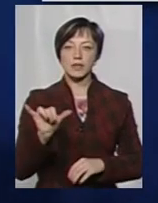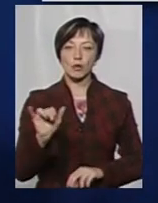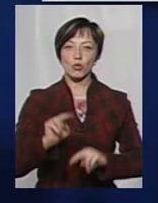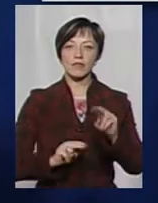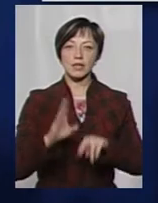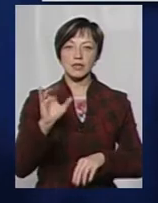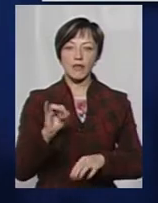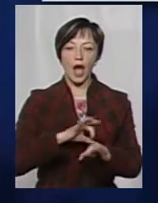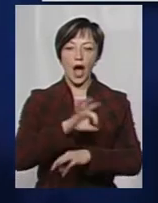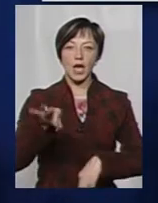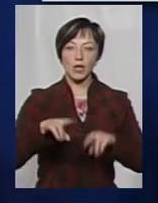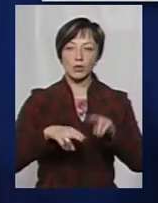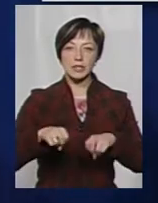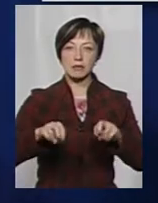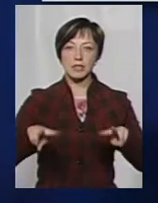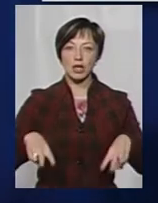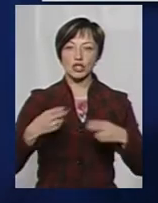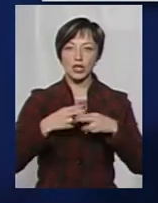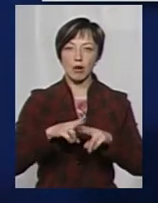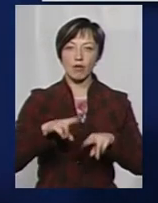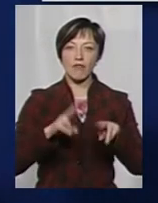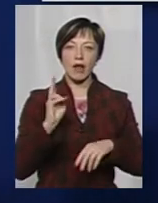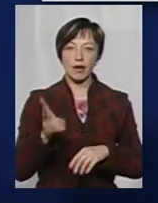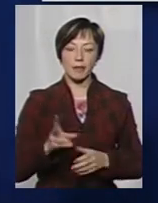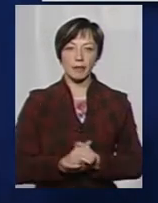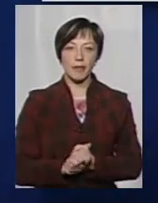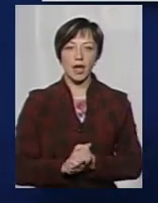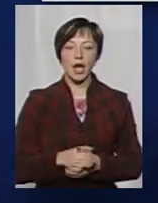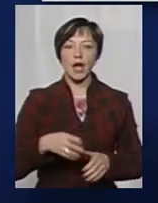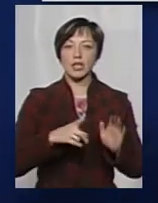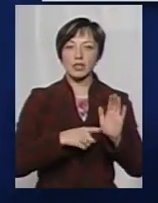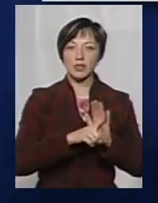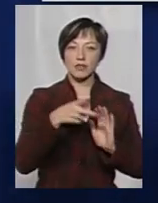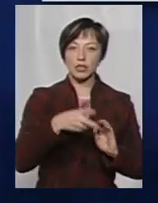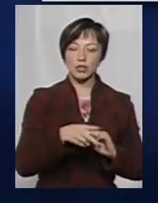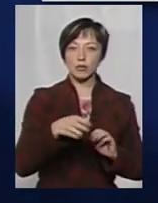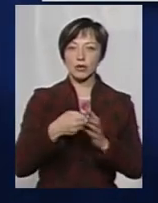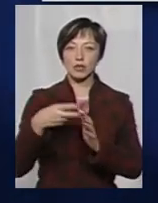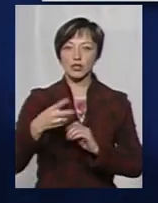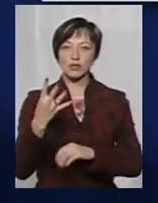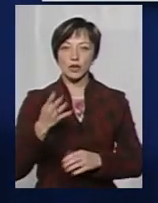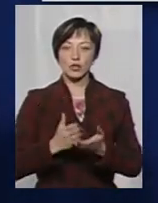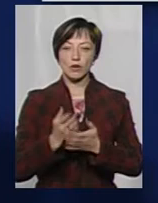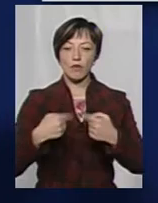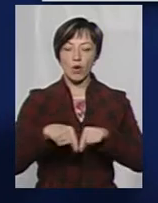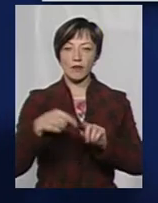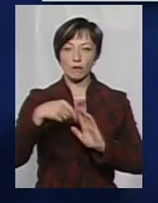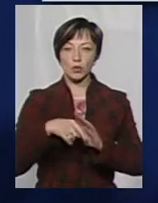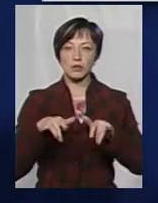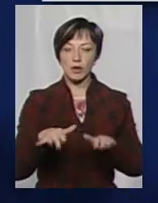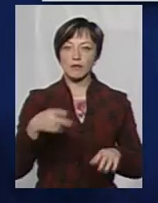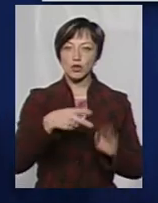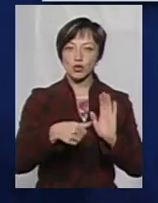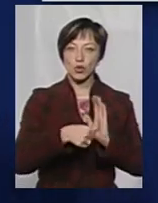будівництва та архітектури за спеціальністю інженер-будівельник. З 2000 по 2004-й служив в органах внутрішніх справ. З